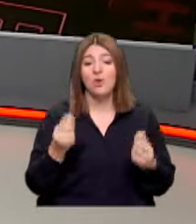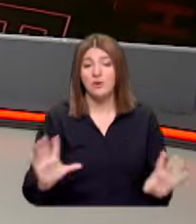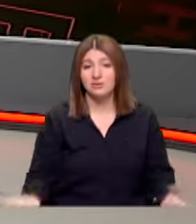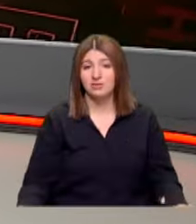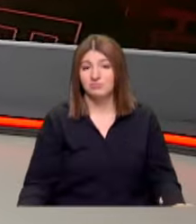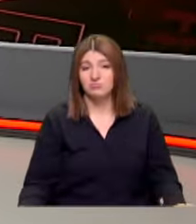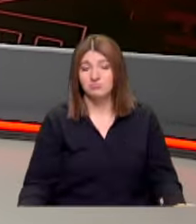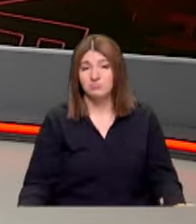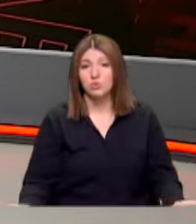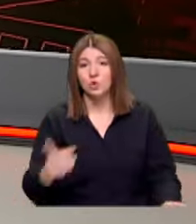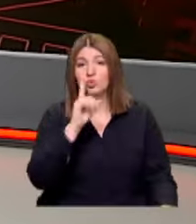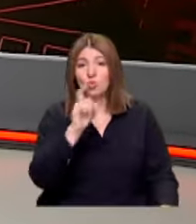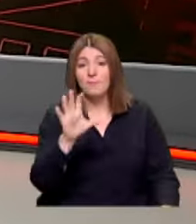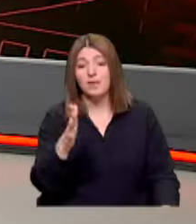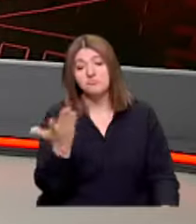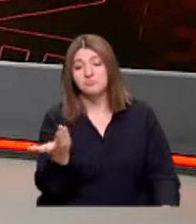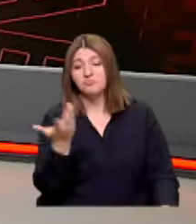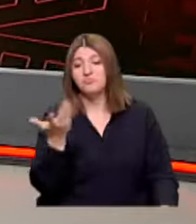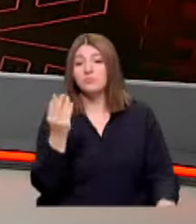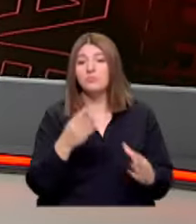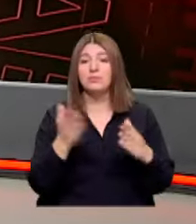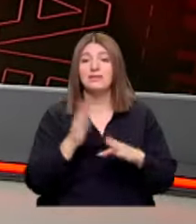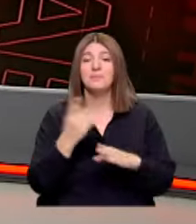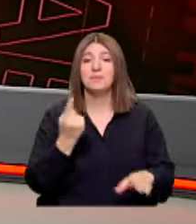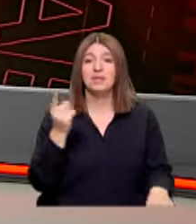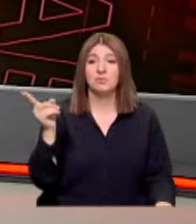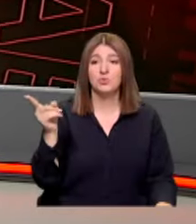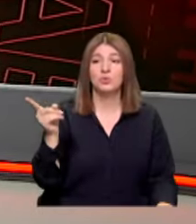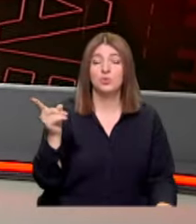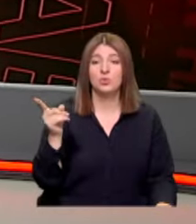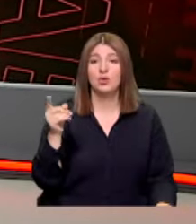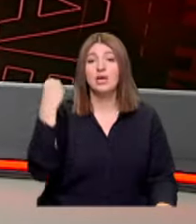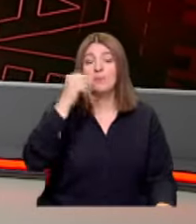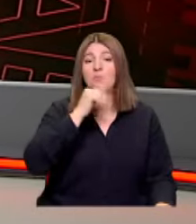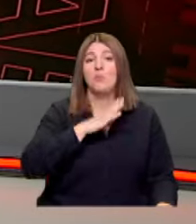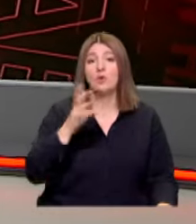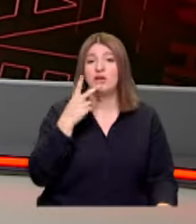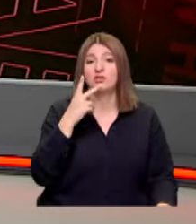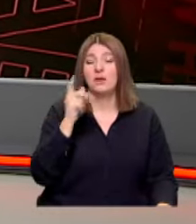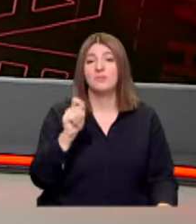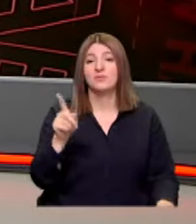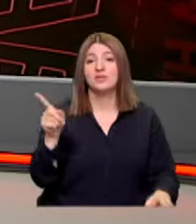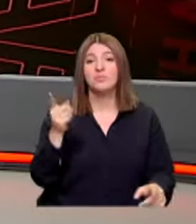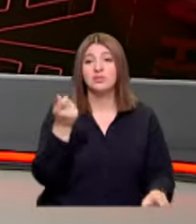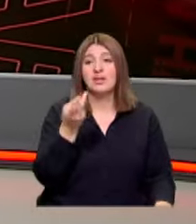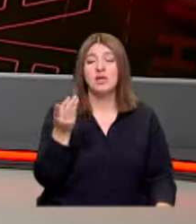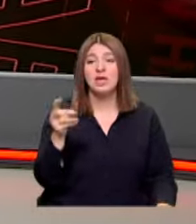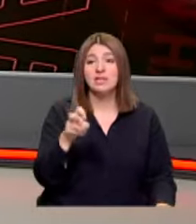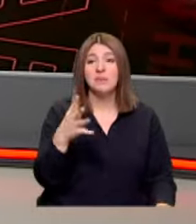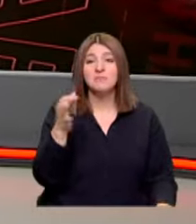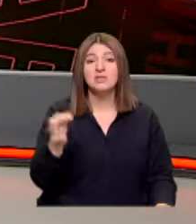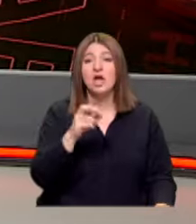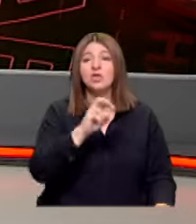yapılamadı diye soruyoruz Belki de işte en büyük nedenlerinden biri budur Ekrem İmamoğlu'nun açıkladığı bu rakamdır 85